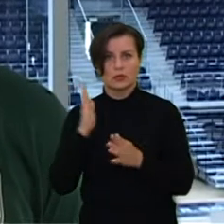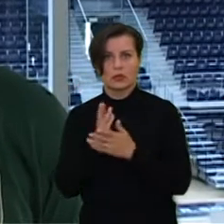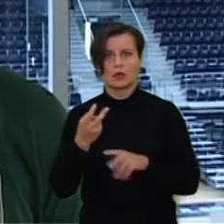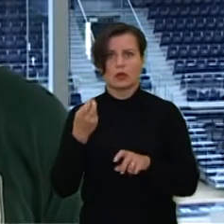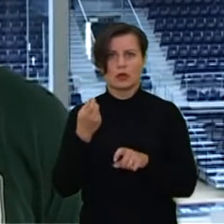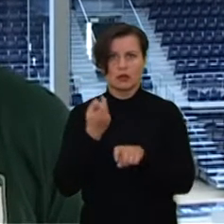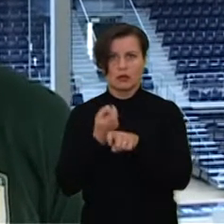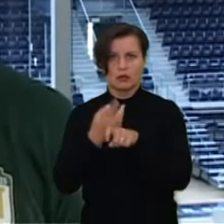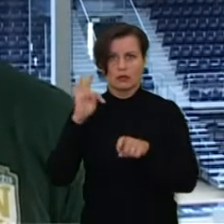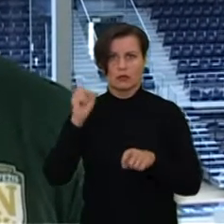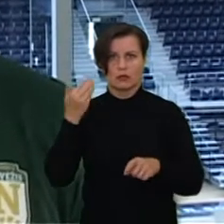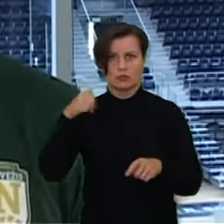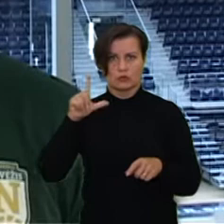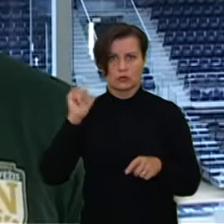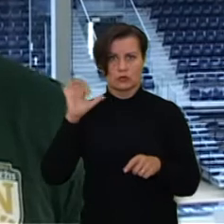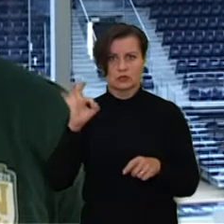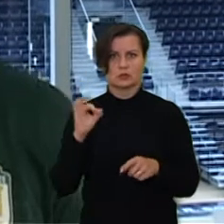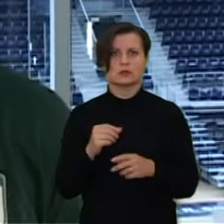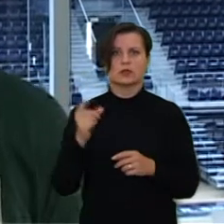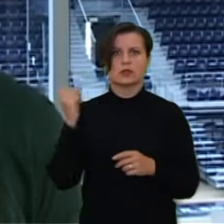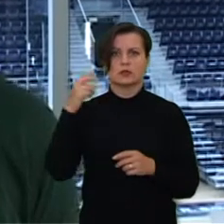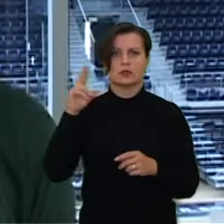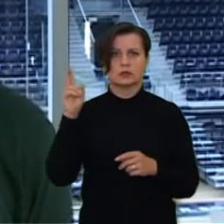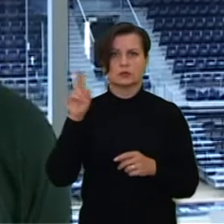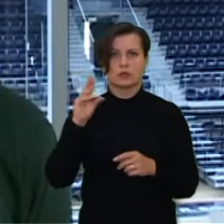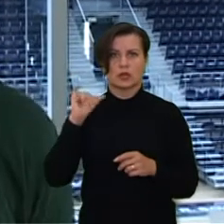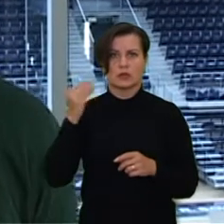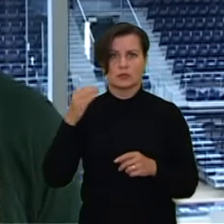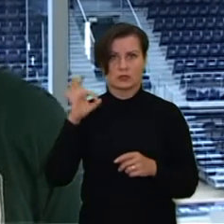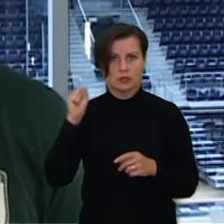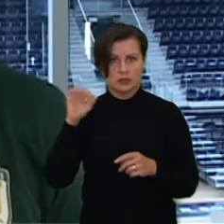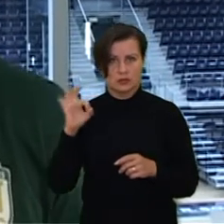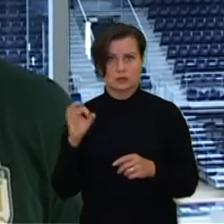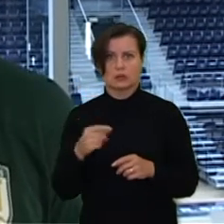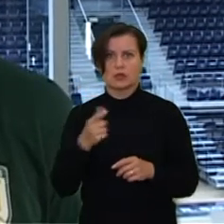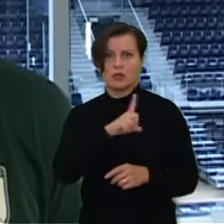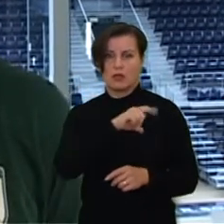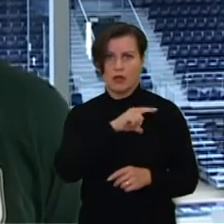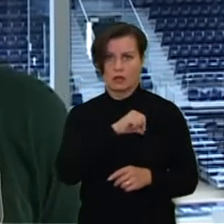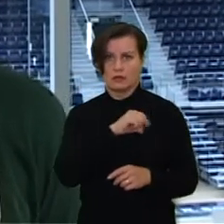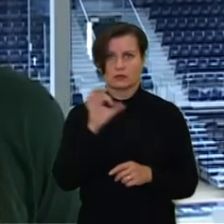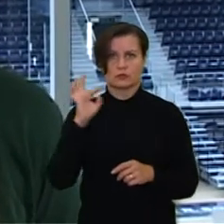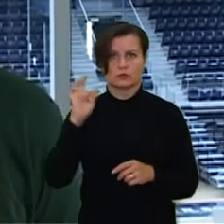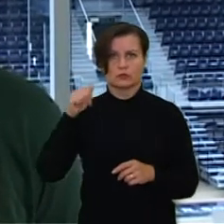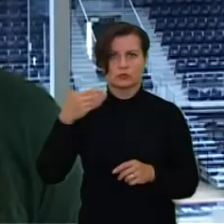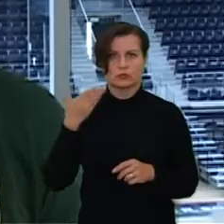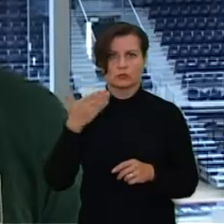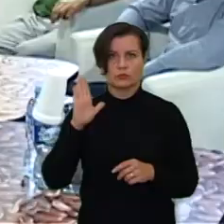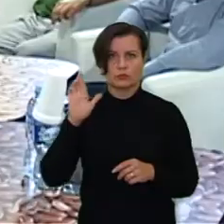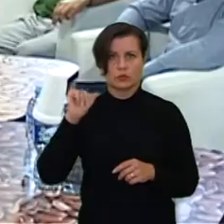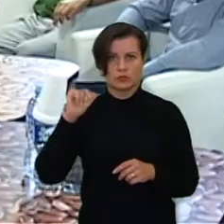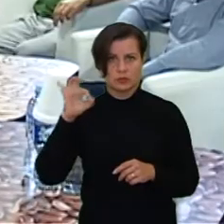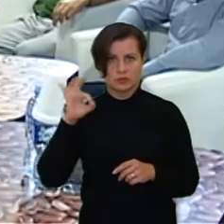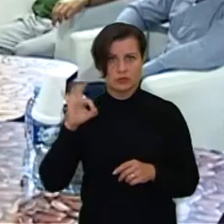kad einėti jūsą tamulį, turim James'ą Woodwardą, tričiuose pozicijose Latvijas Stumbris,